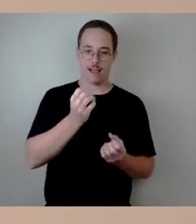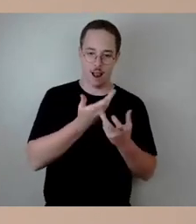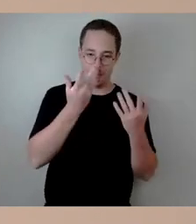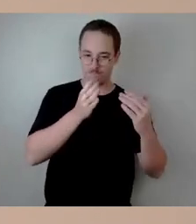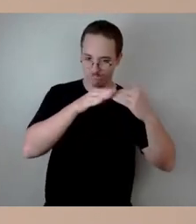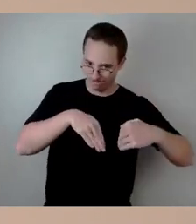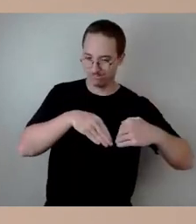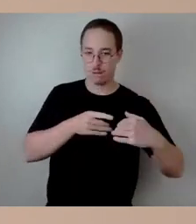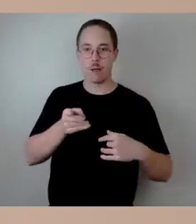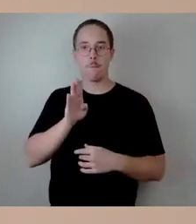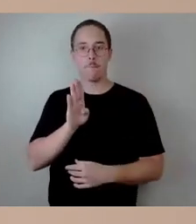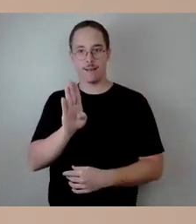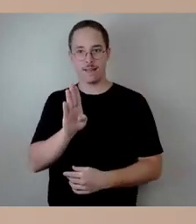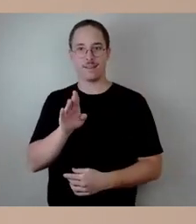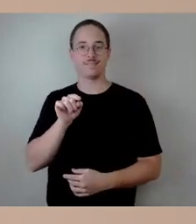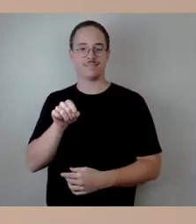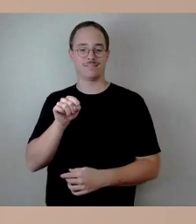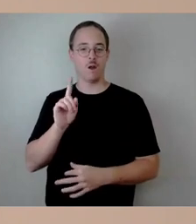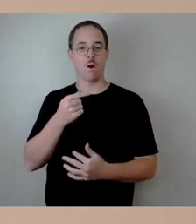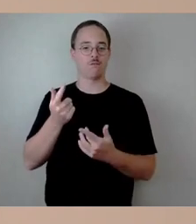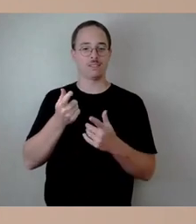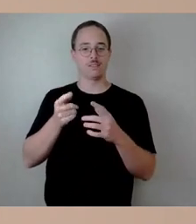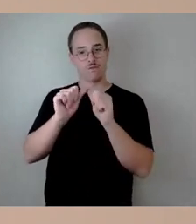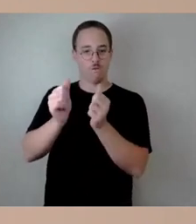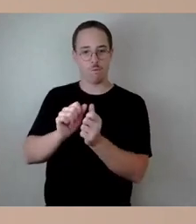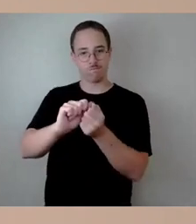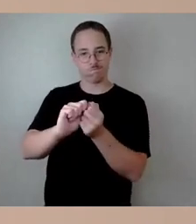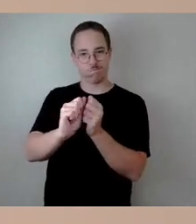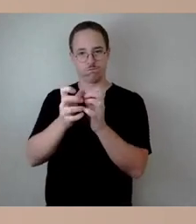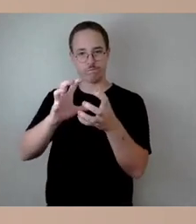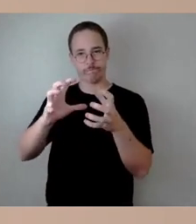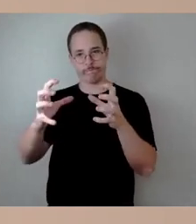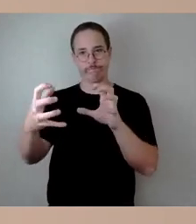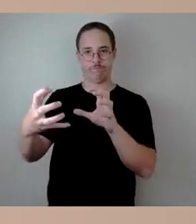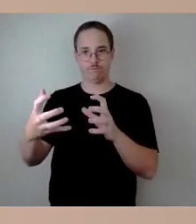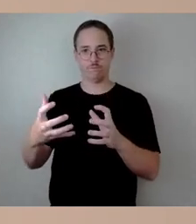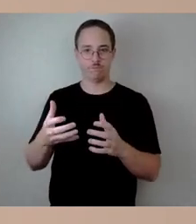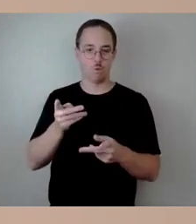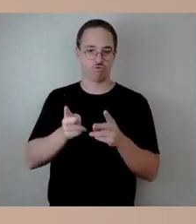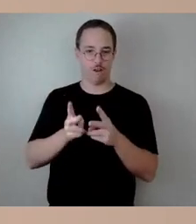verformt ist. Beim Lager des Brückenzugs B hat das versagt.